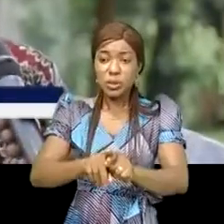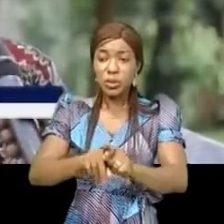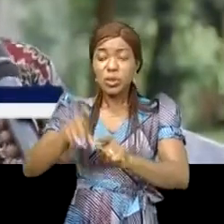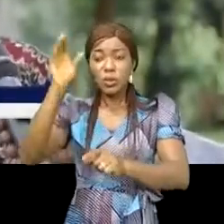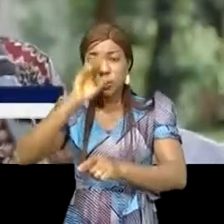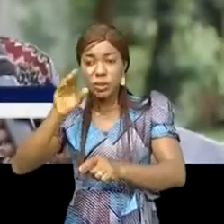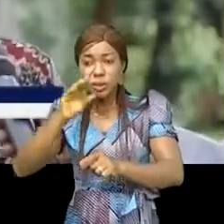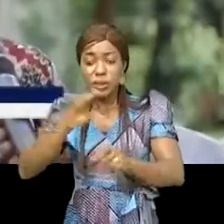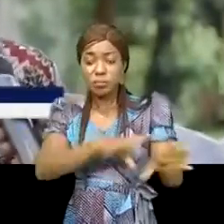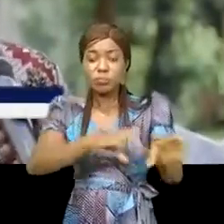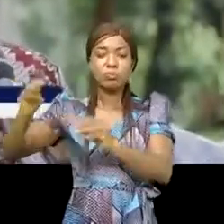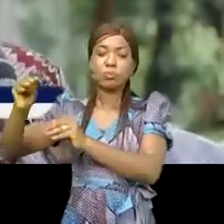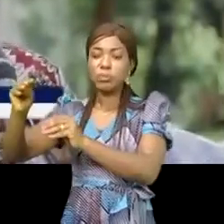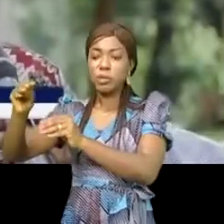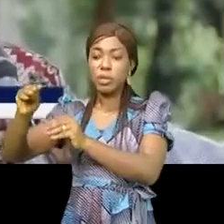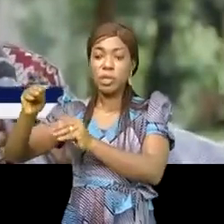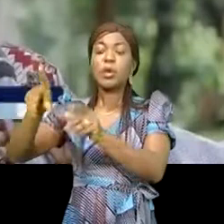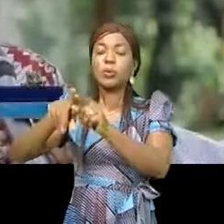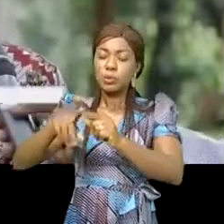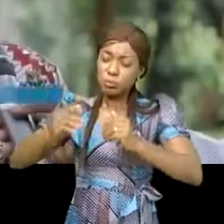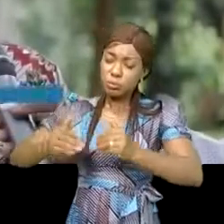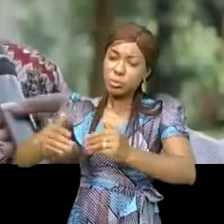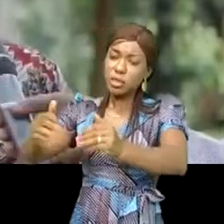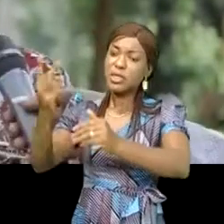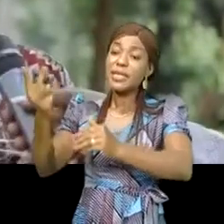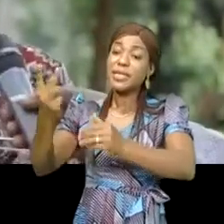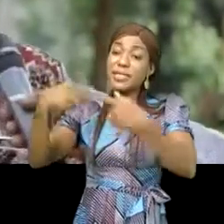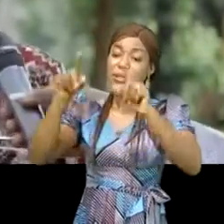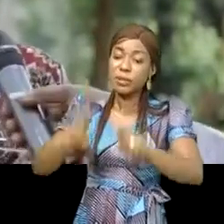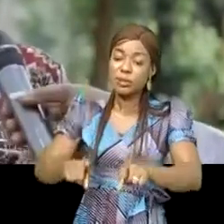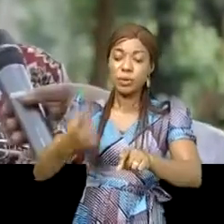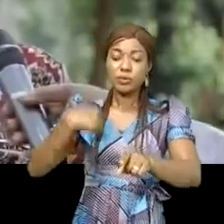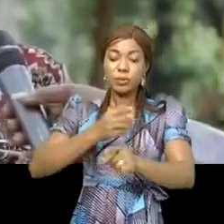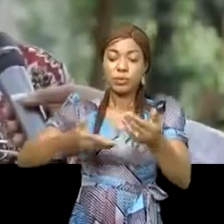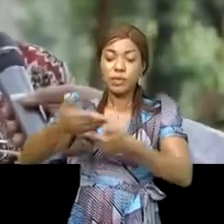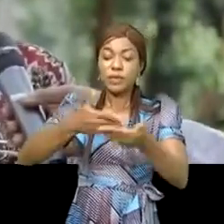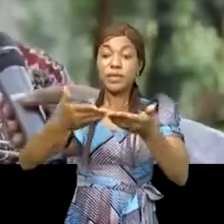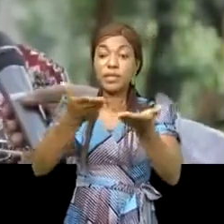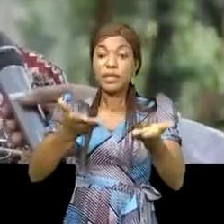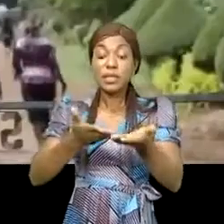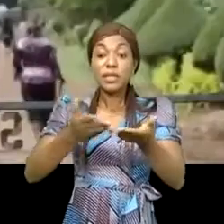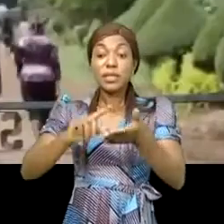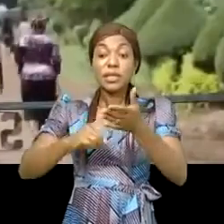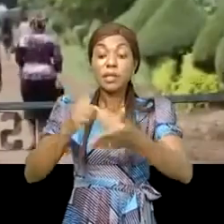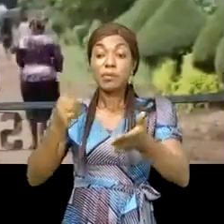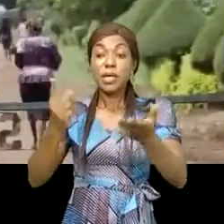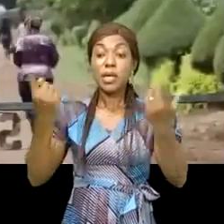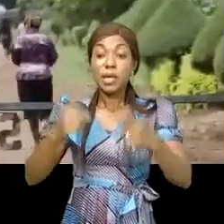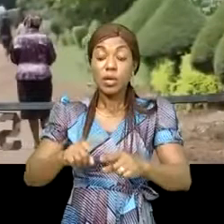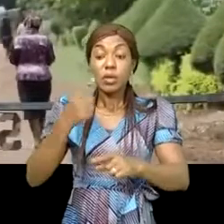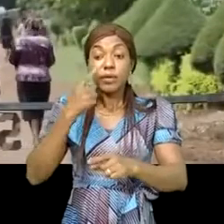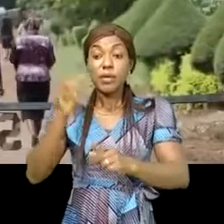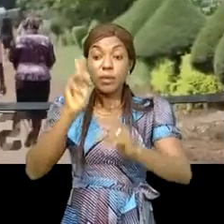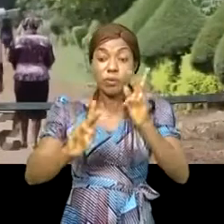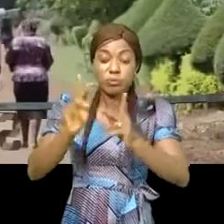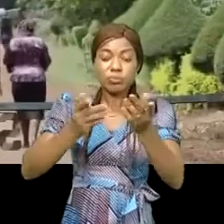chercher un campus en ville où on a oeuvré pendant près de deux ans. Nous sommes revenus ici et automatiquement, on a vu la population